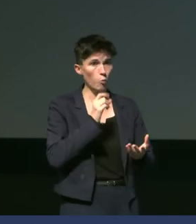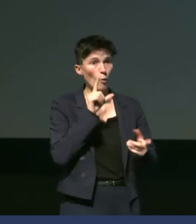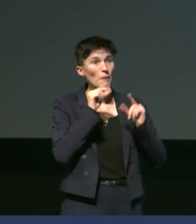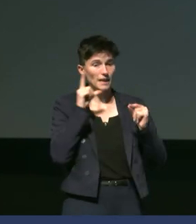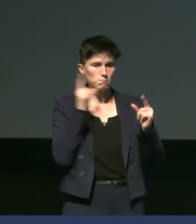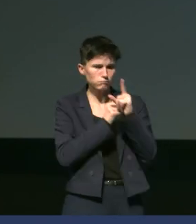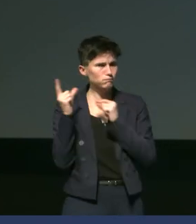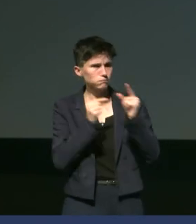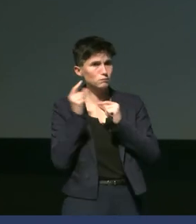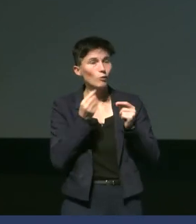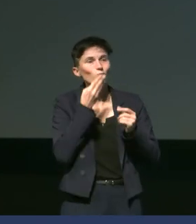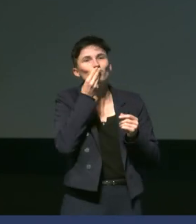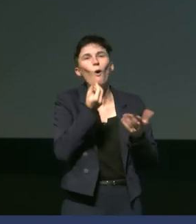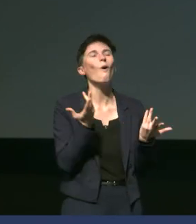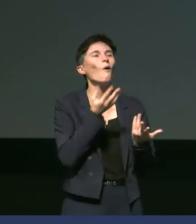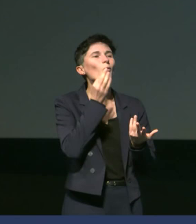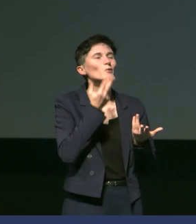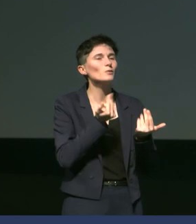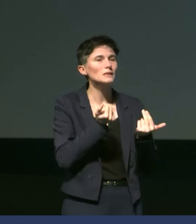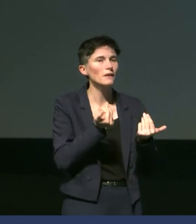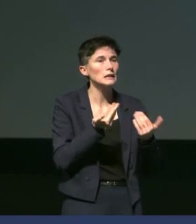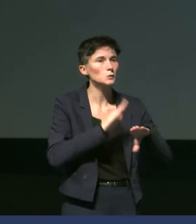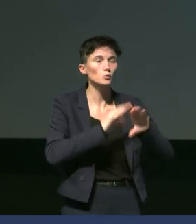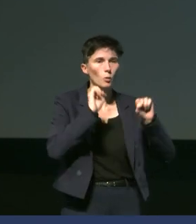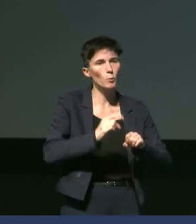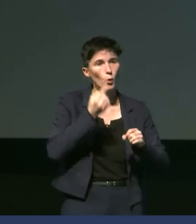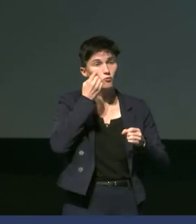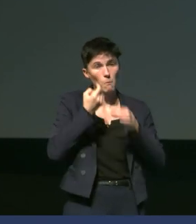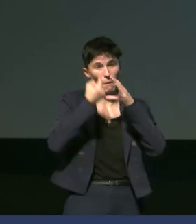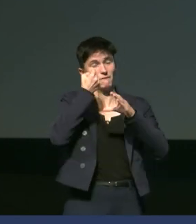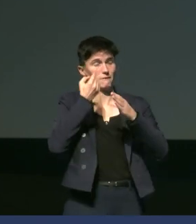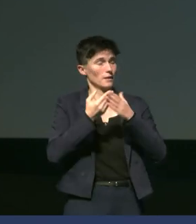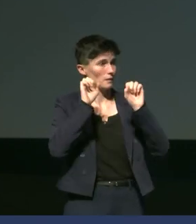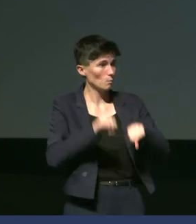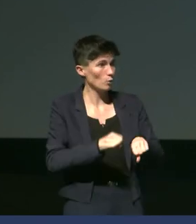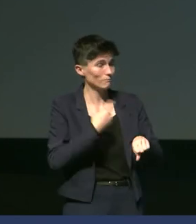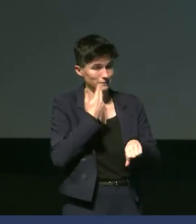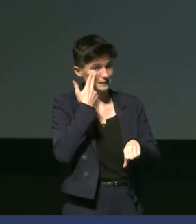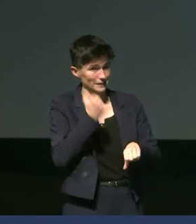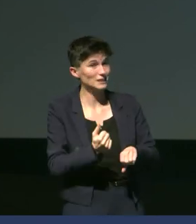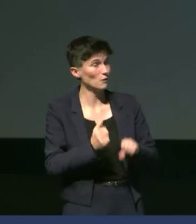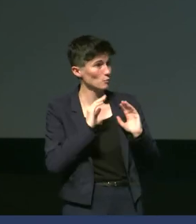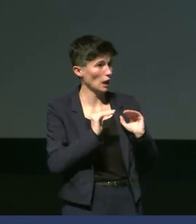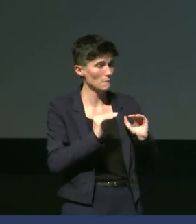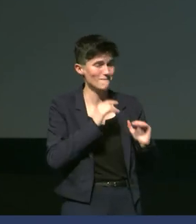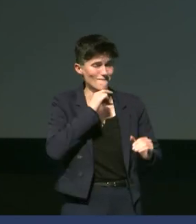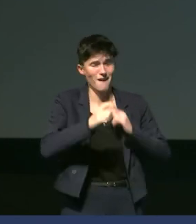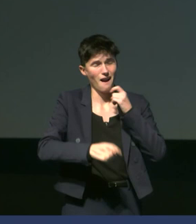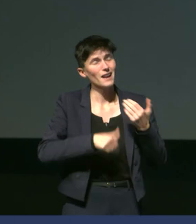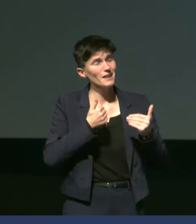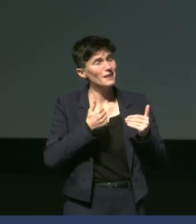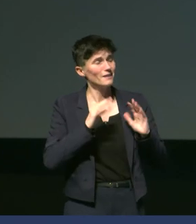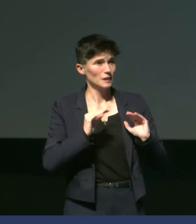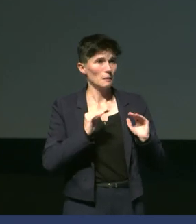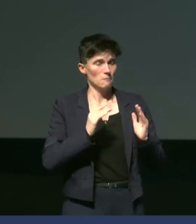bénin comme ça, ils sont capables de se crever les yeux. C'est des choses qu'on a déjà vues. C'est vraiment très agressif. C'est